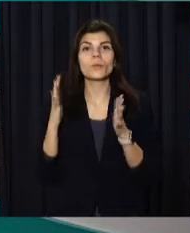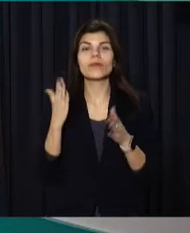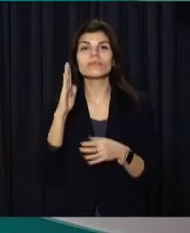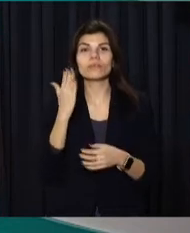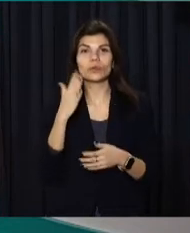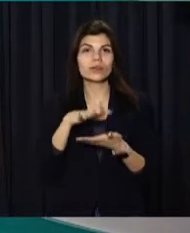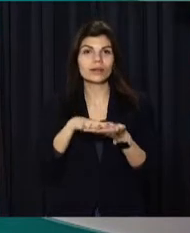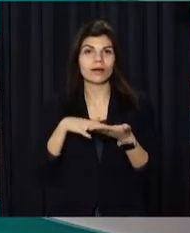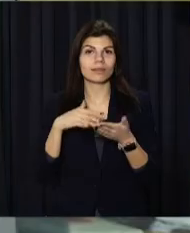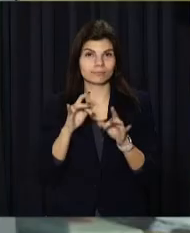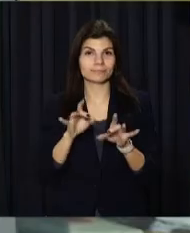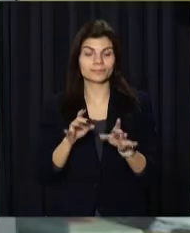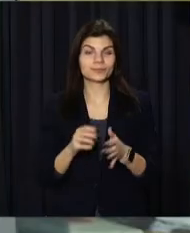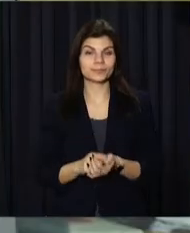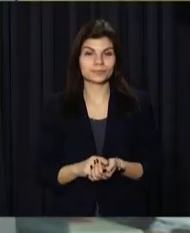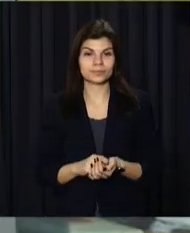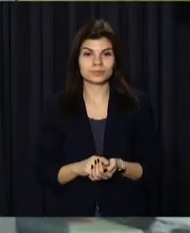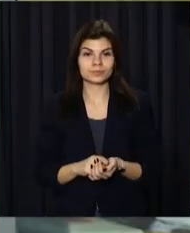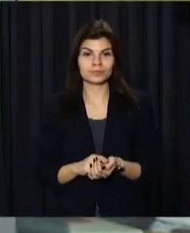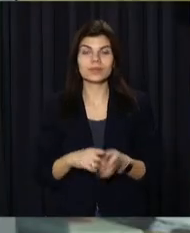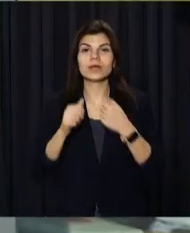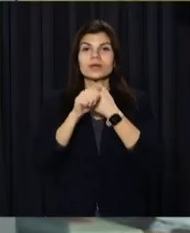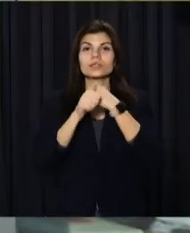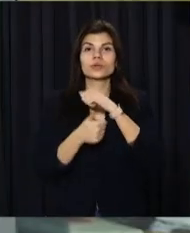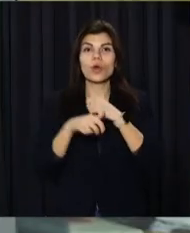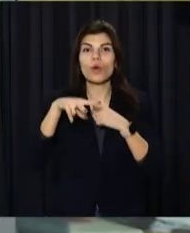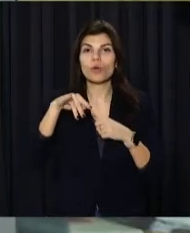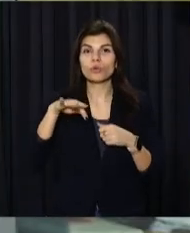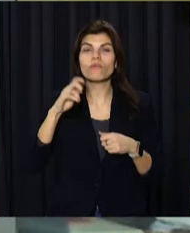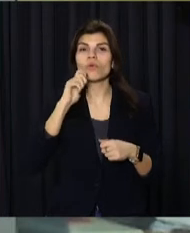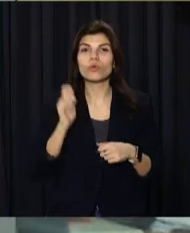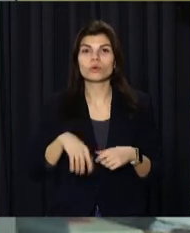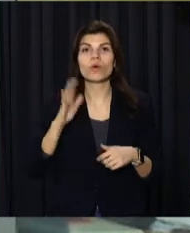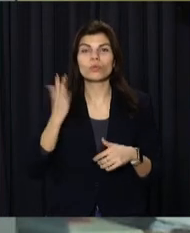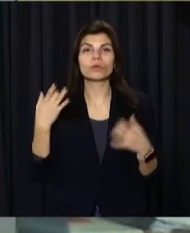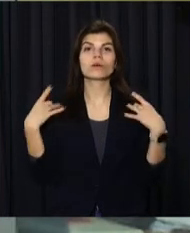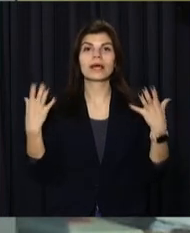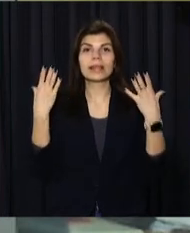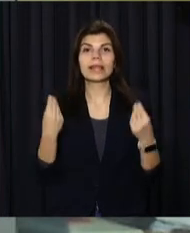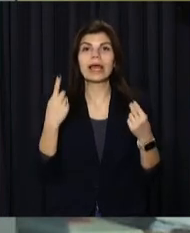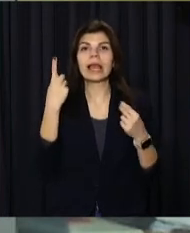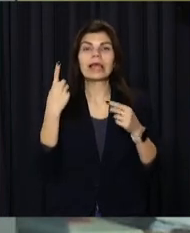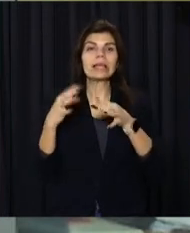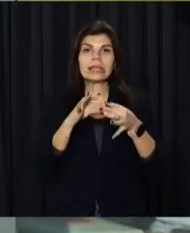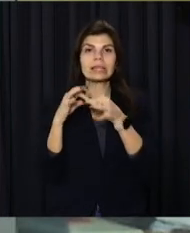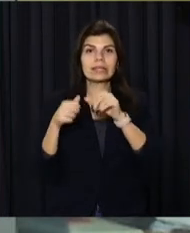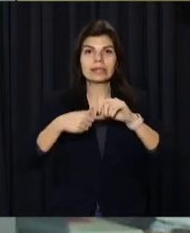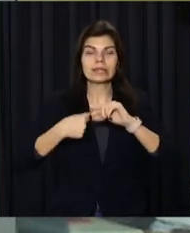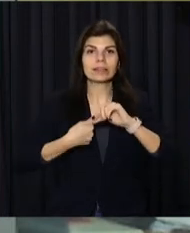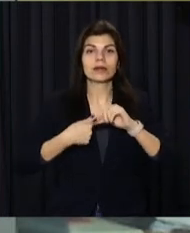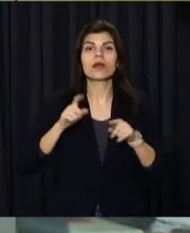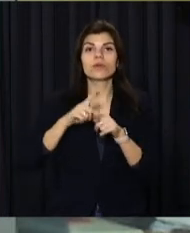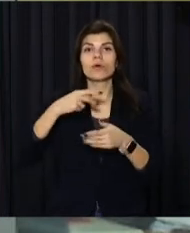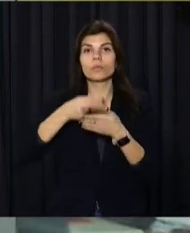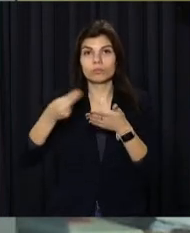вівторка дивіться далі. 16 лютого в Україні відзначатимуть День Єднання. Відповідний указ